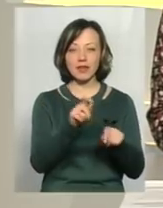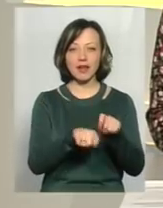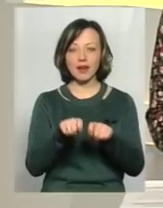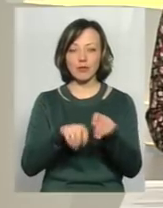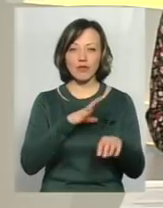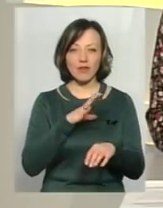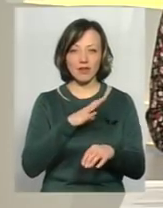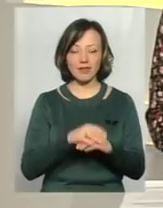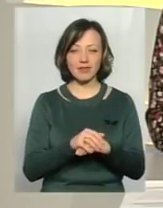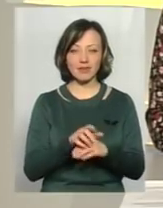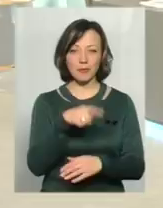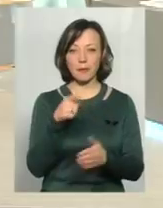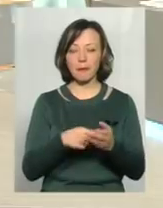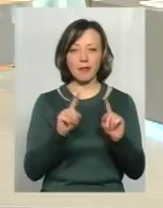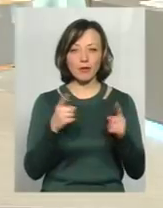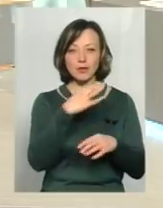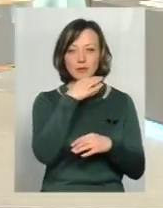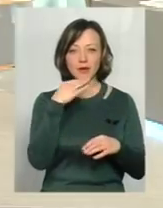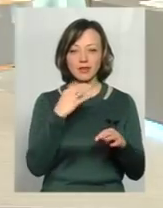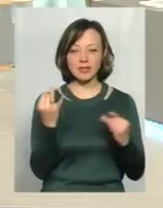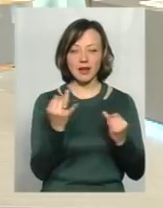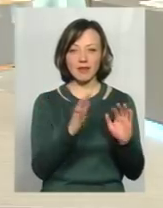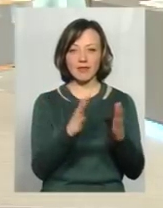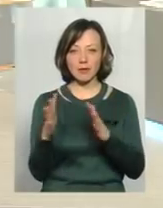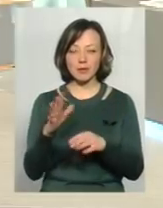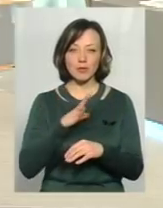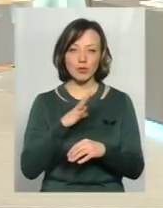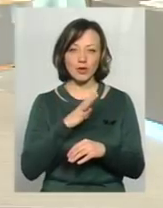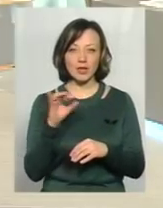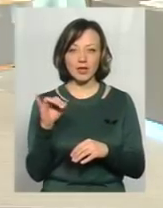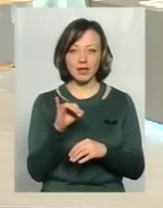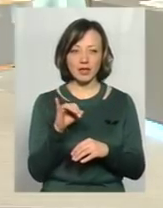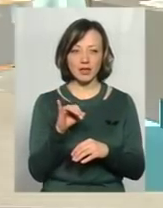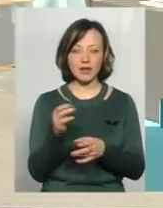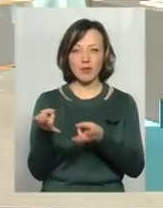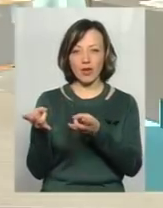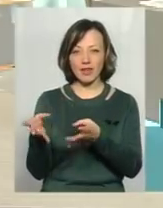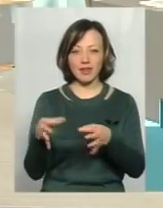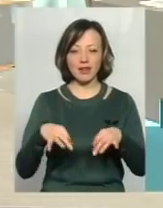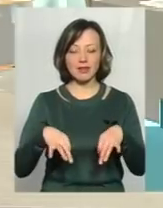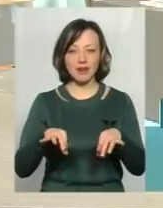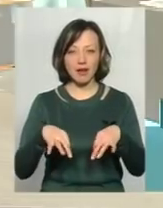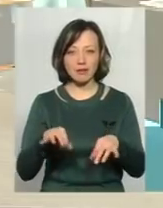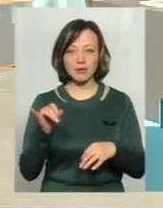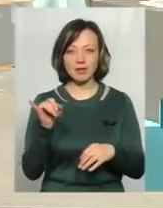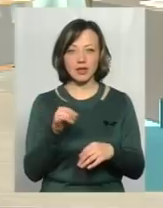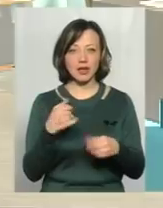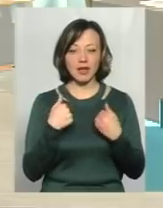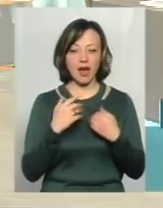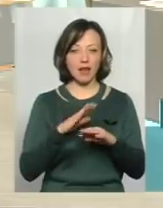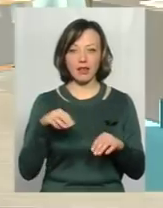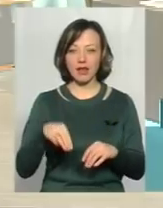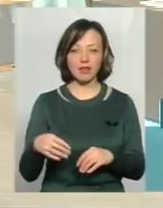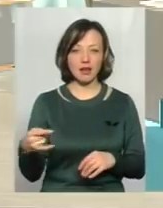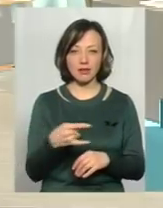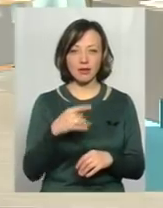знаєте, дуже багато цікавих випадків. Це були і покидали транспортні засоби, і я не таксую,